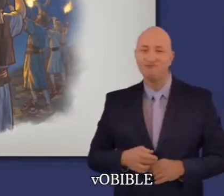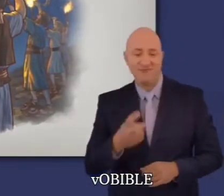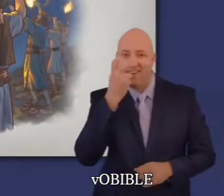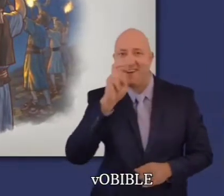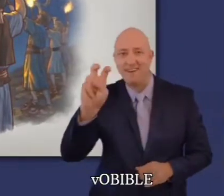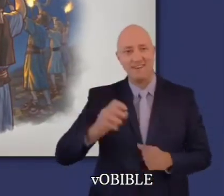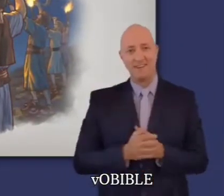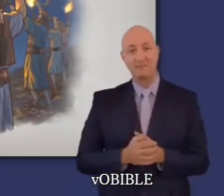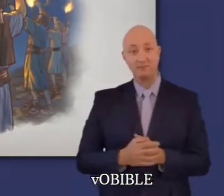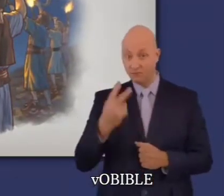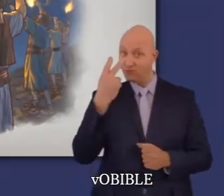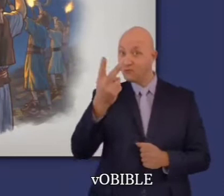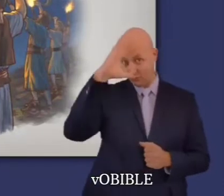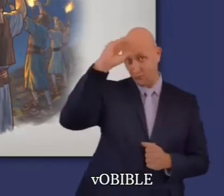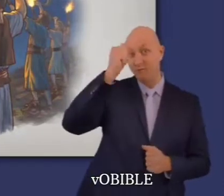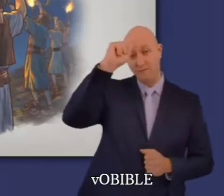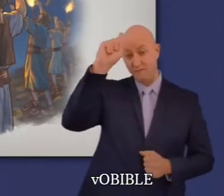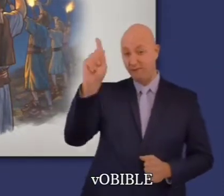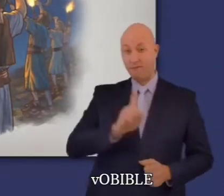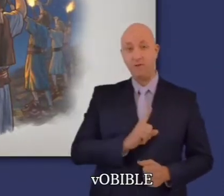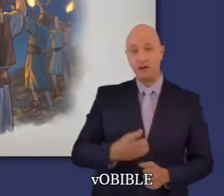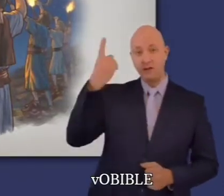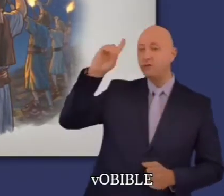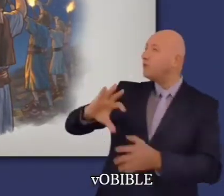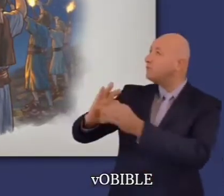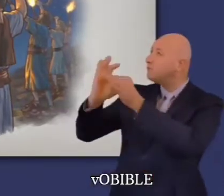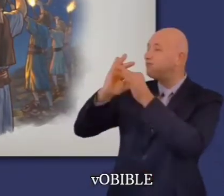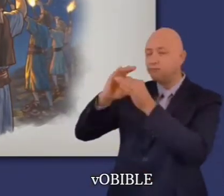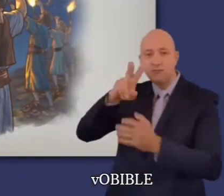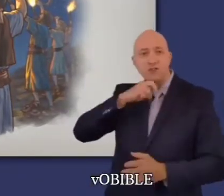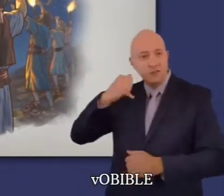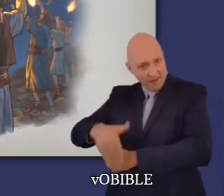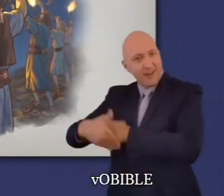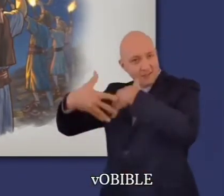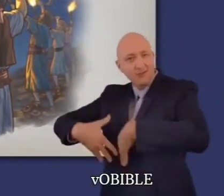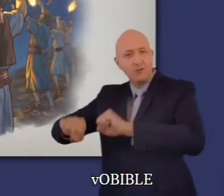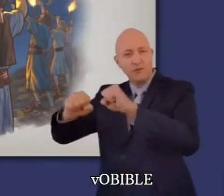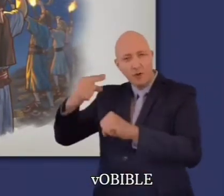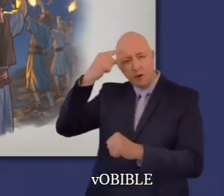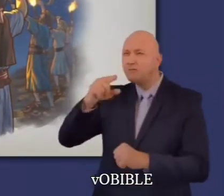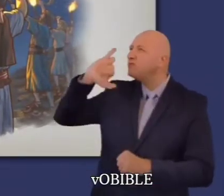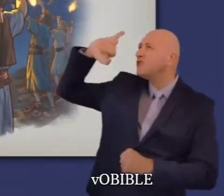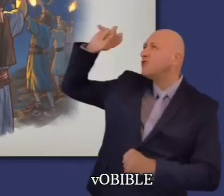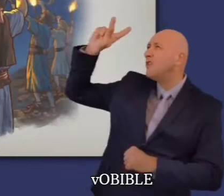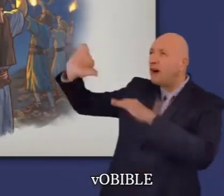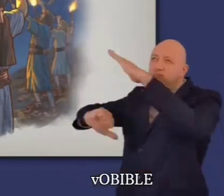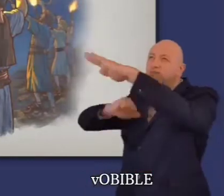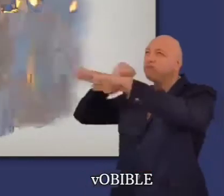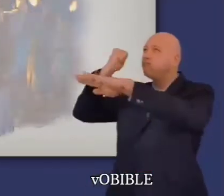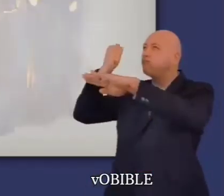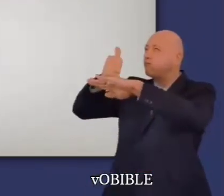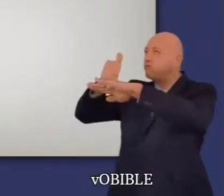Dieu, reconnaissaient Jéhovah comme le véritable chef et libérateur. Ils n'étaient pas juges au sens juridique du terme.